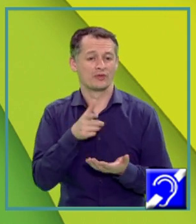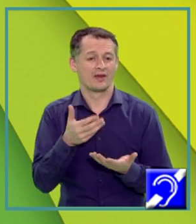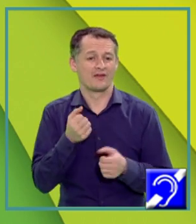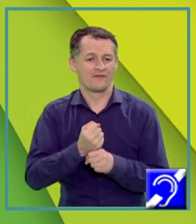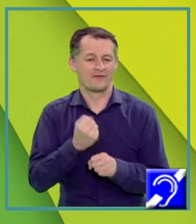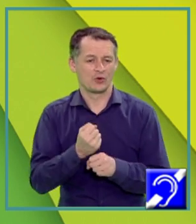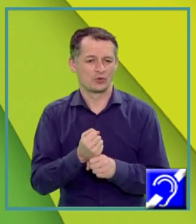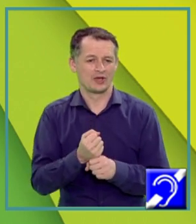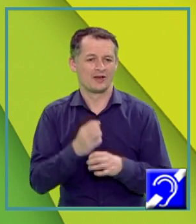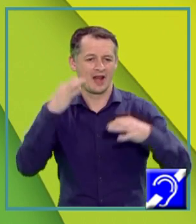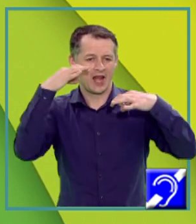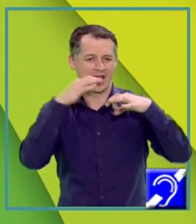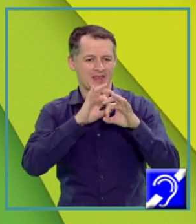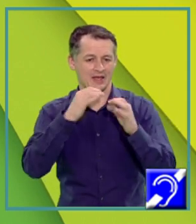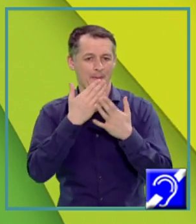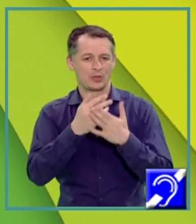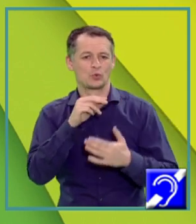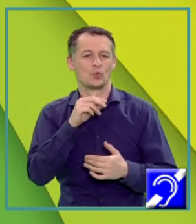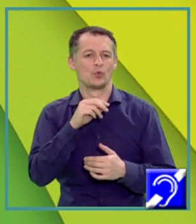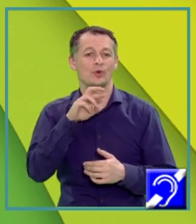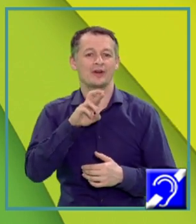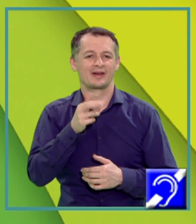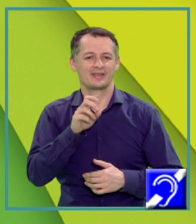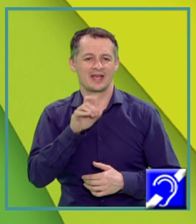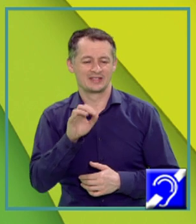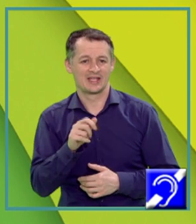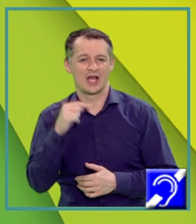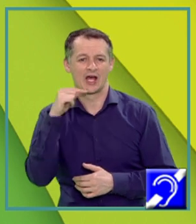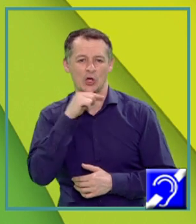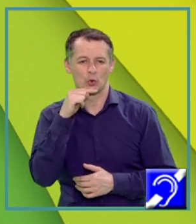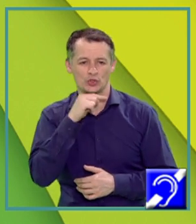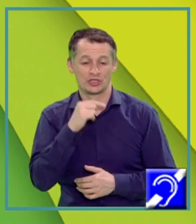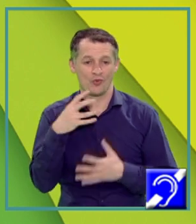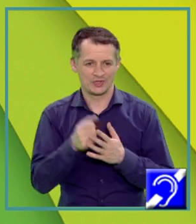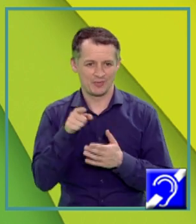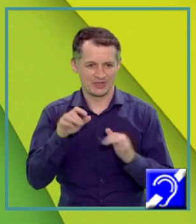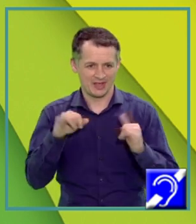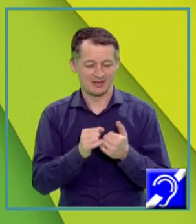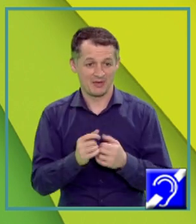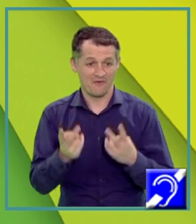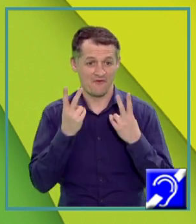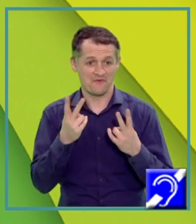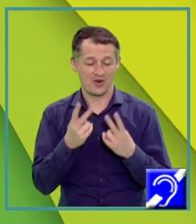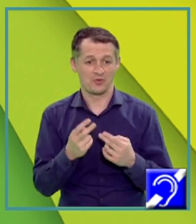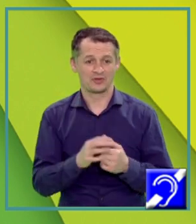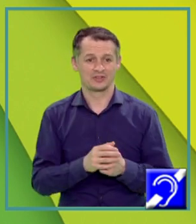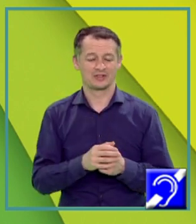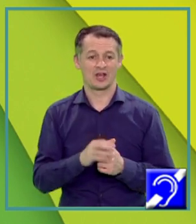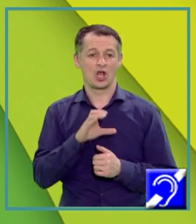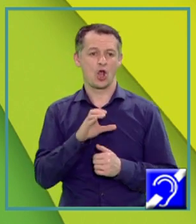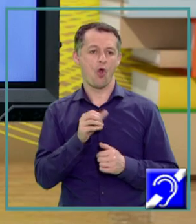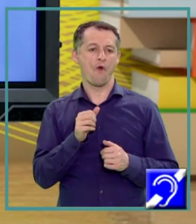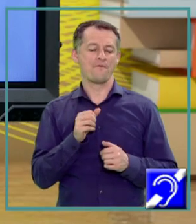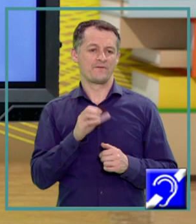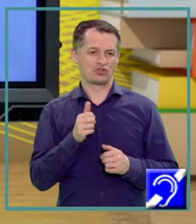confecționată lentila pentru radiația roșie Obținem că în acest caz valoarea convergenței